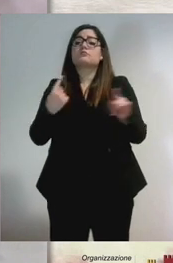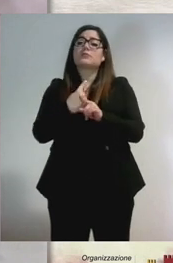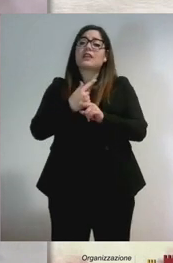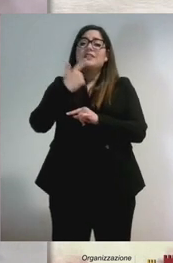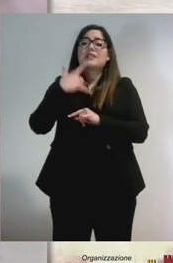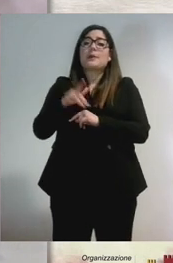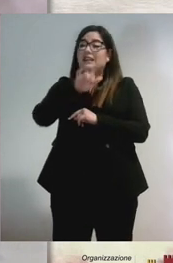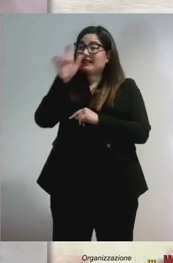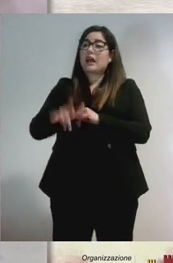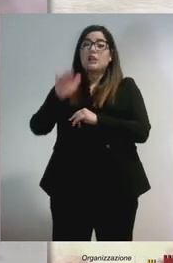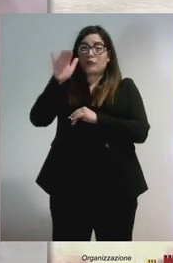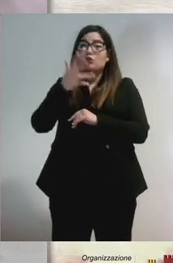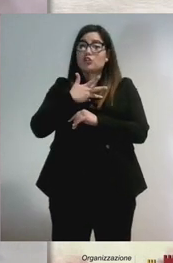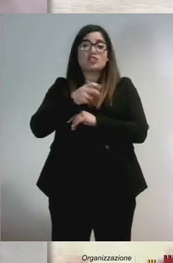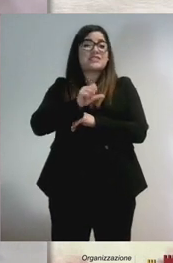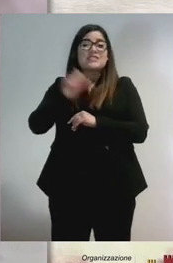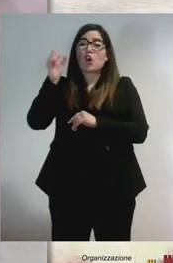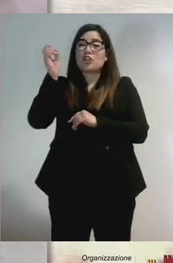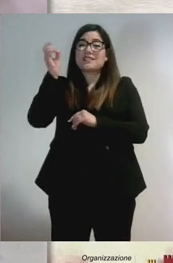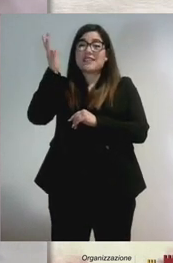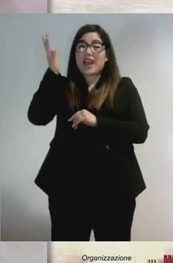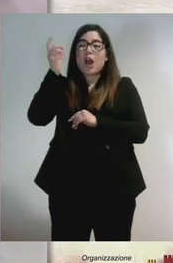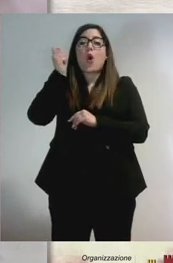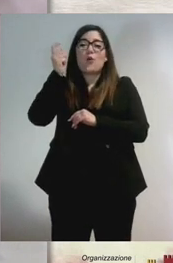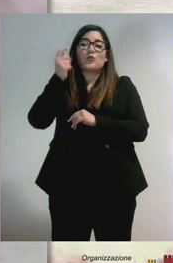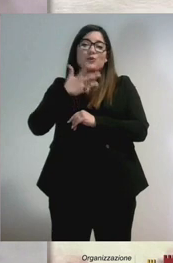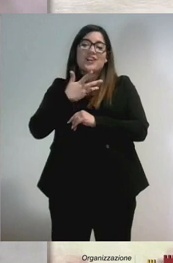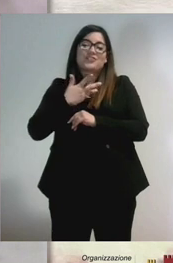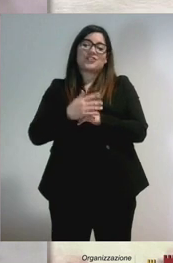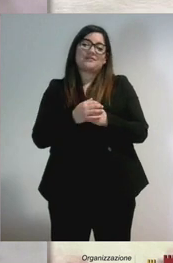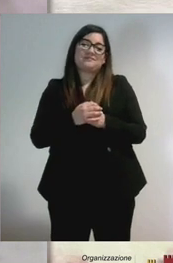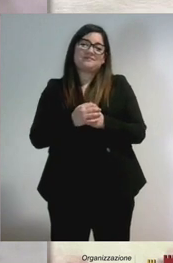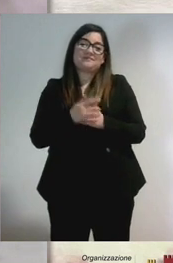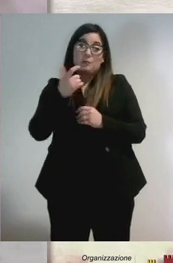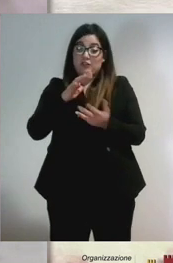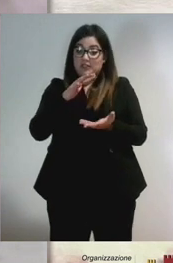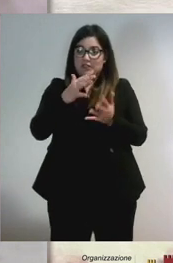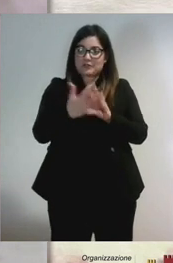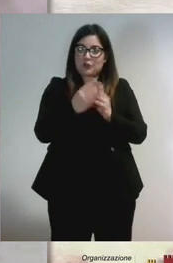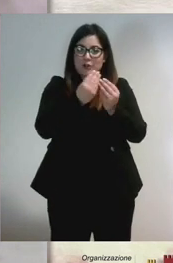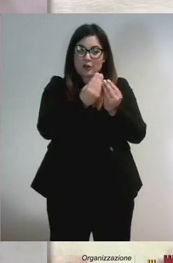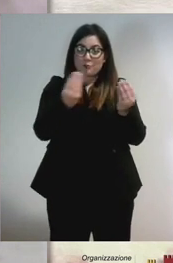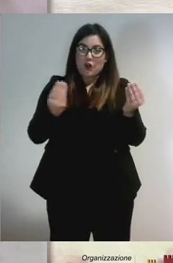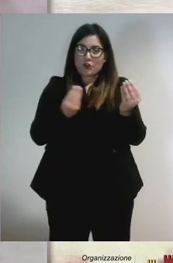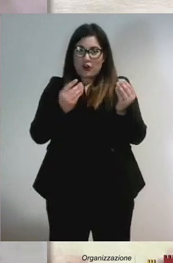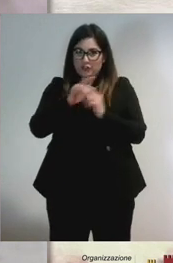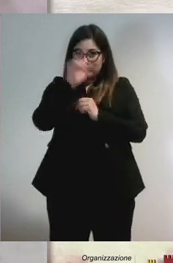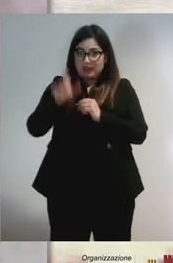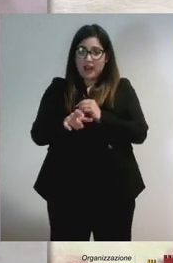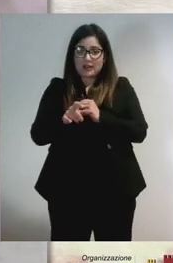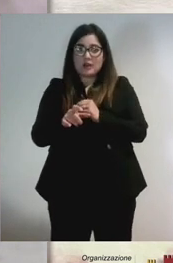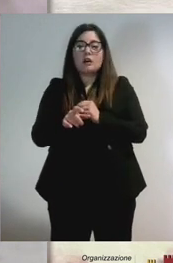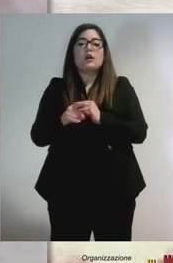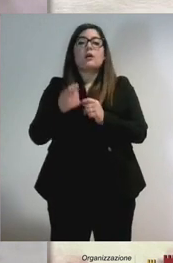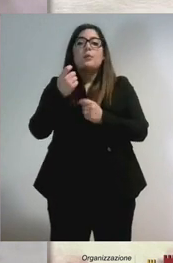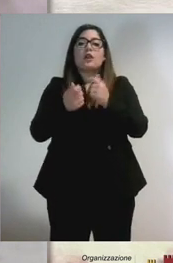futuro solo se avrà cultura. Perché la trasformazione del prodotto in questo Paese sarà sempre più difficile.